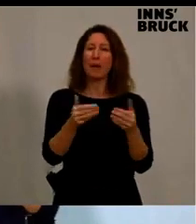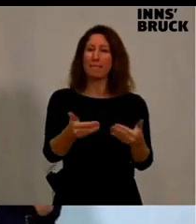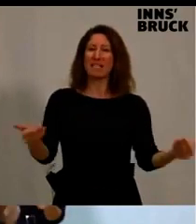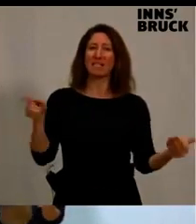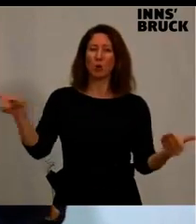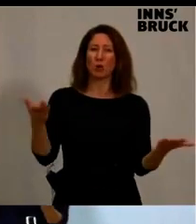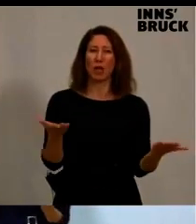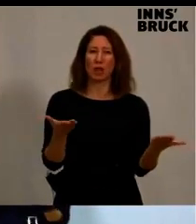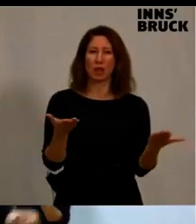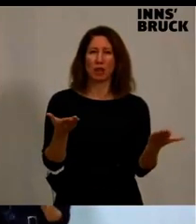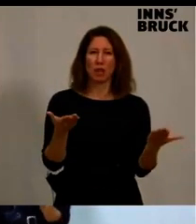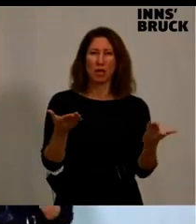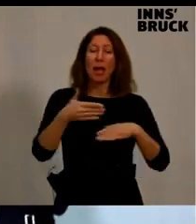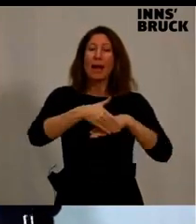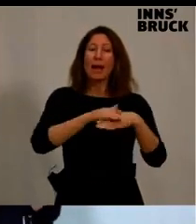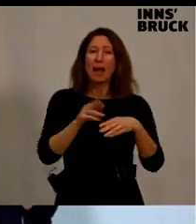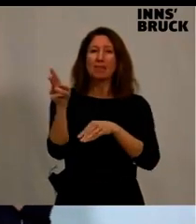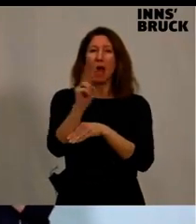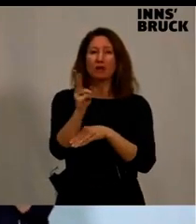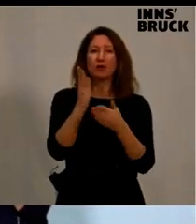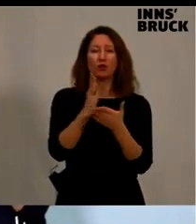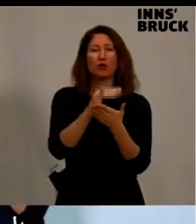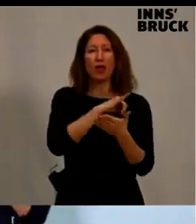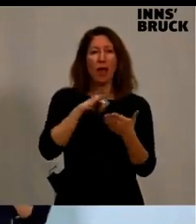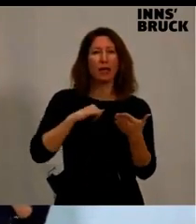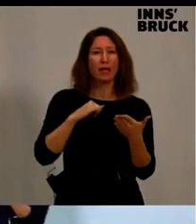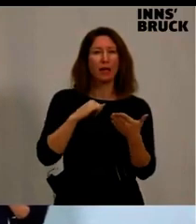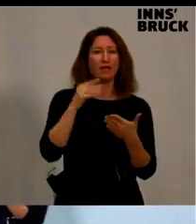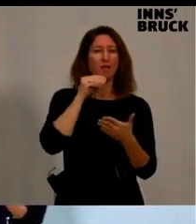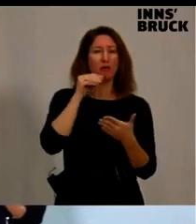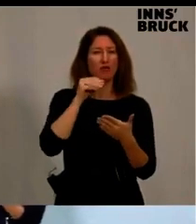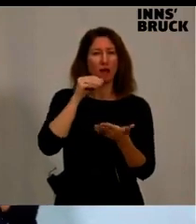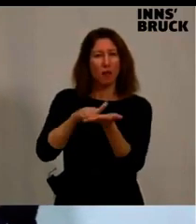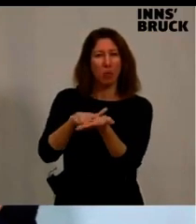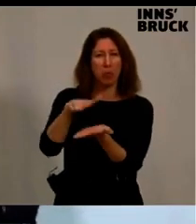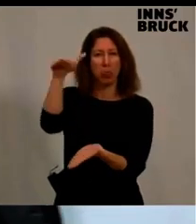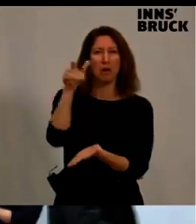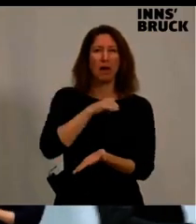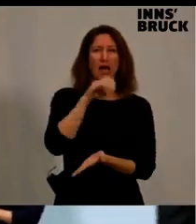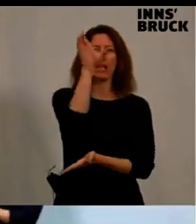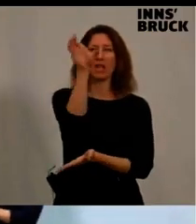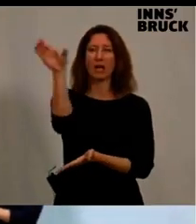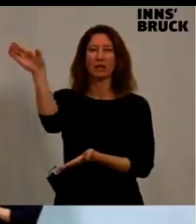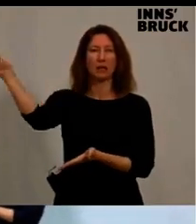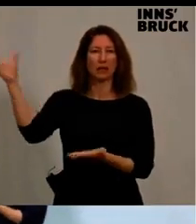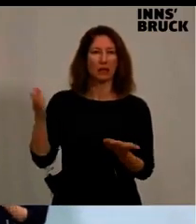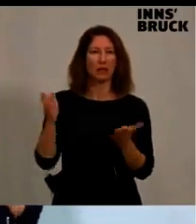Gemeindeaufsicht legt schon eigene Dinge, eigene Kasten auf, weil Leute viel Beschwerden gehen. Nein, und mein Herr Bürgermeister interessiert ihn genauso.